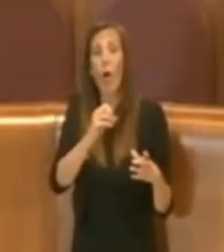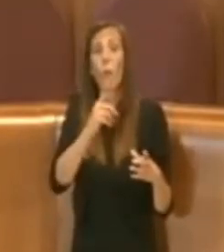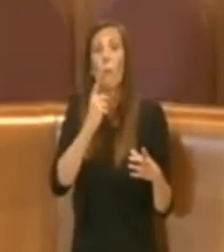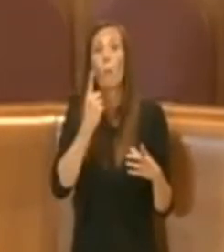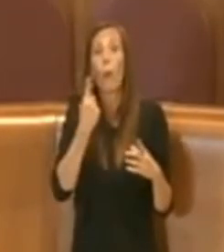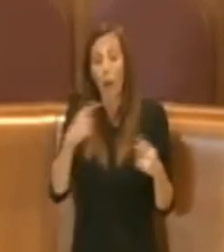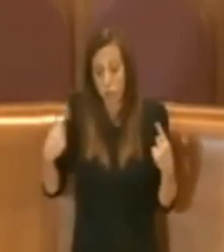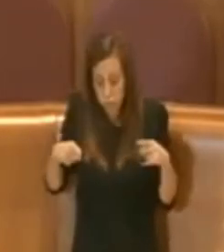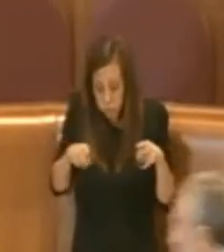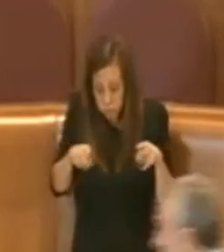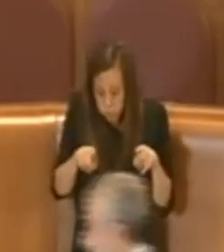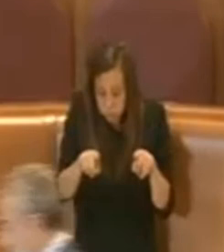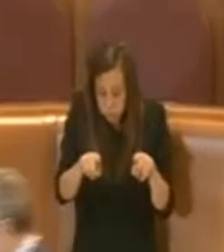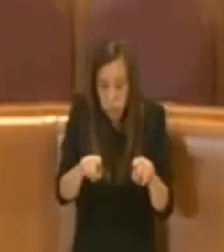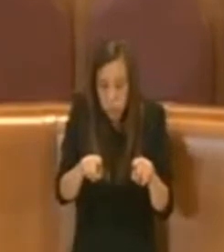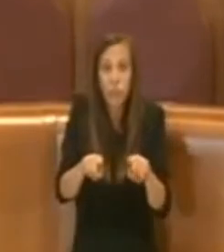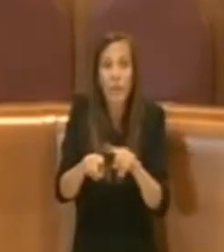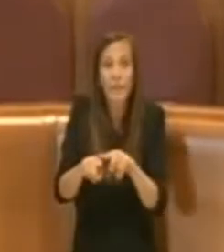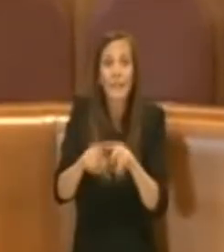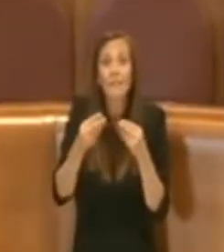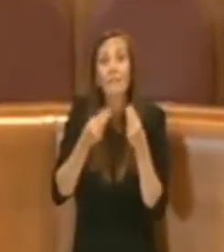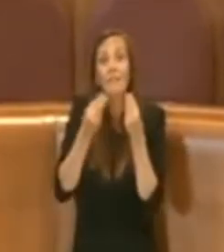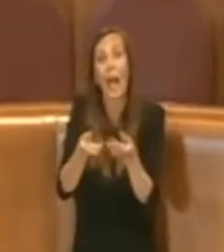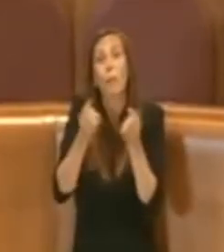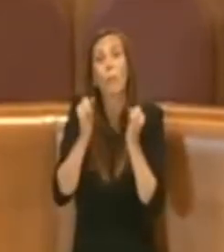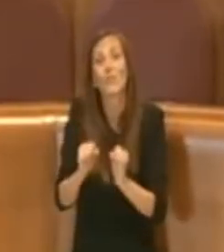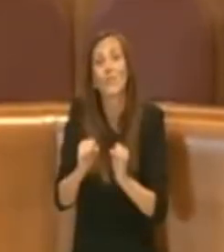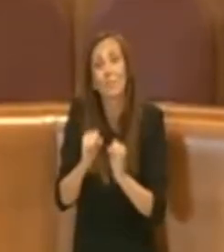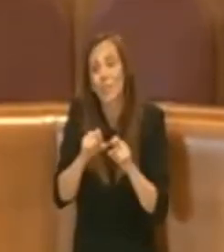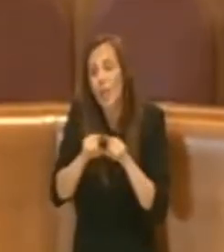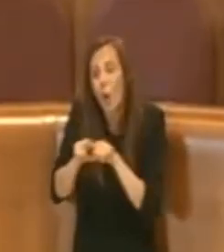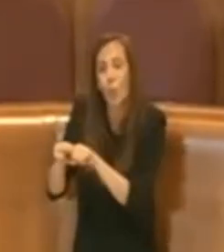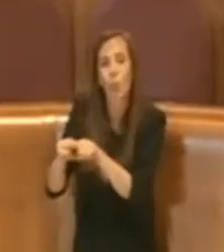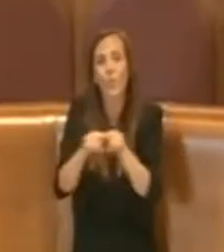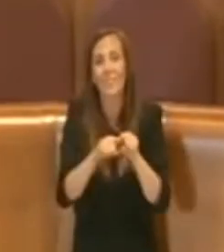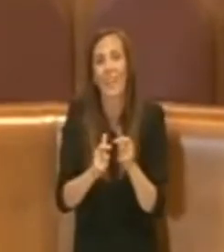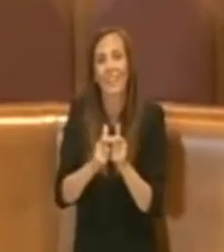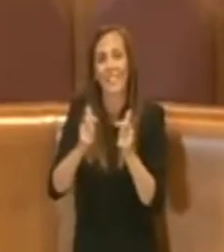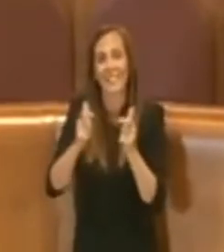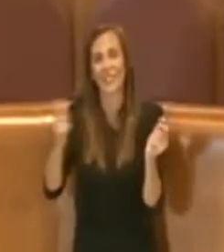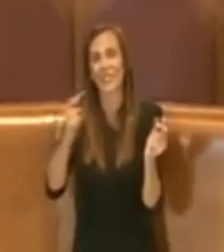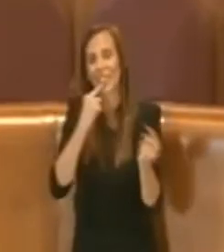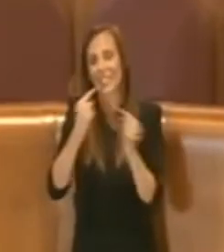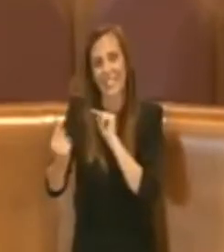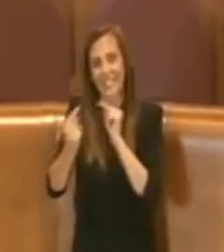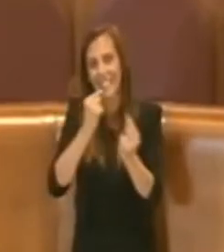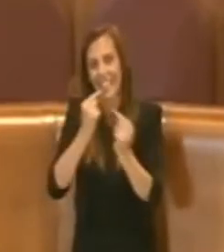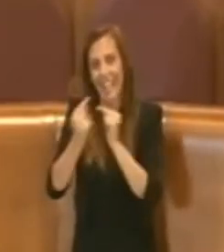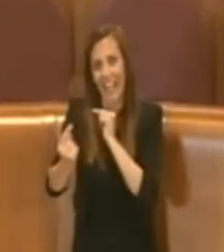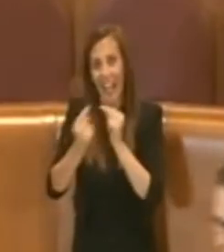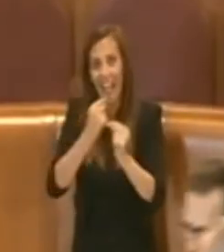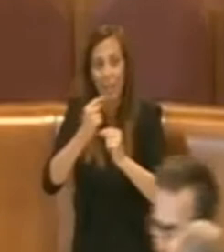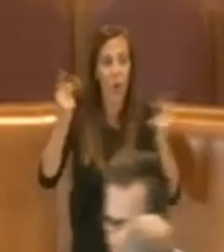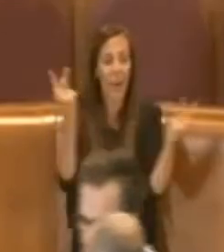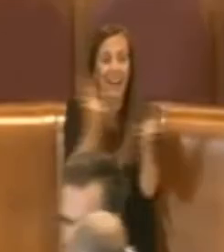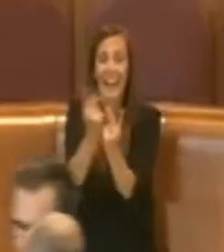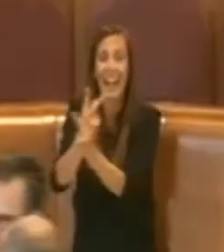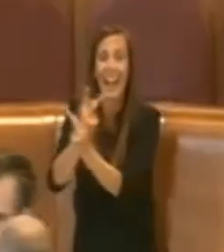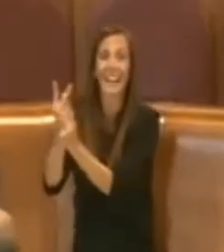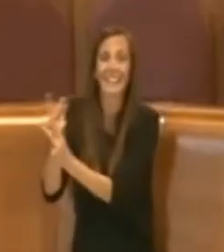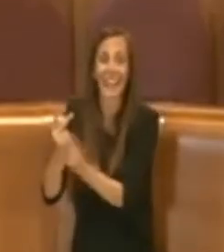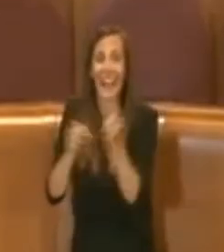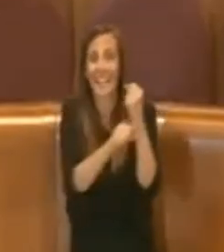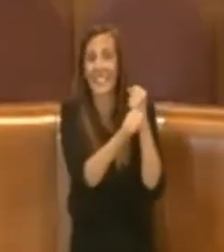agire eh e svolgere un'azione eh unitaria di crescita e di dialogo con le altre realtà eh delle